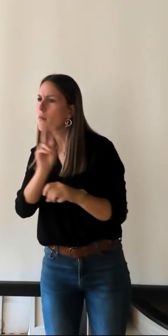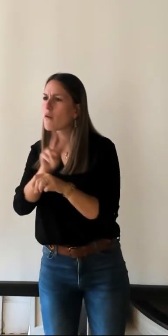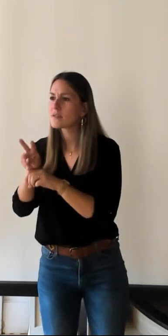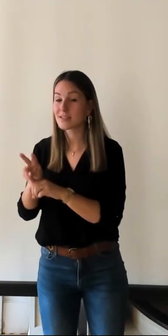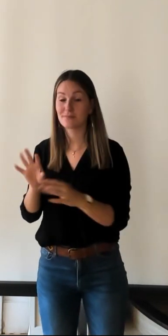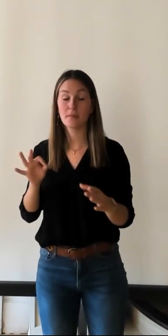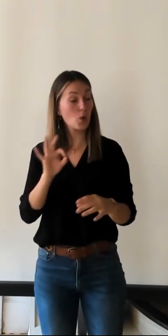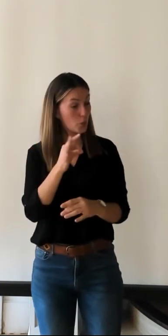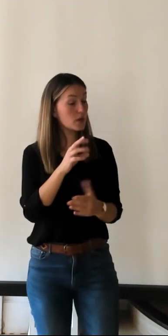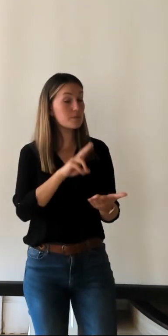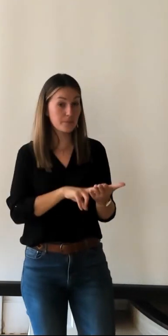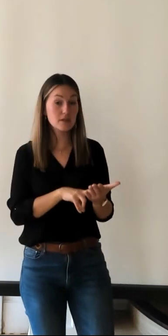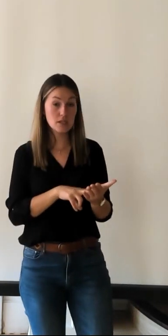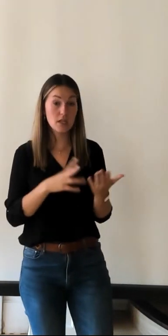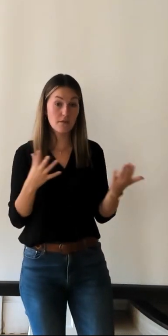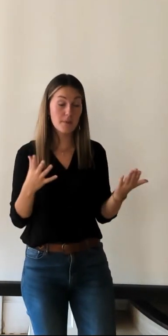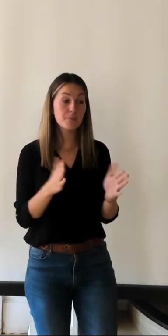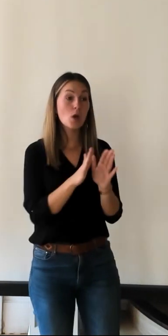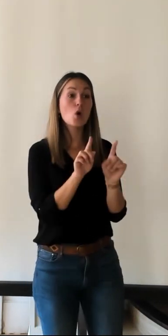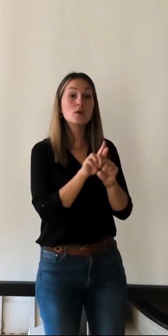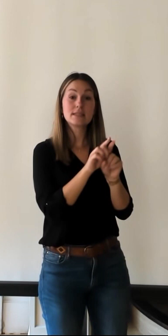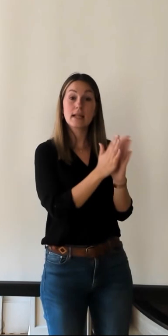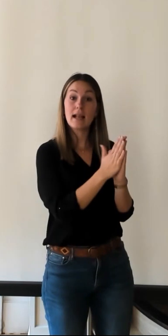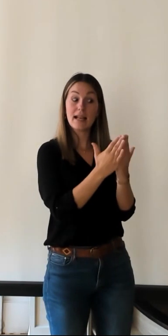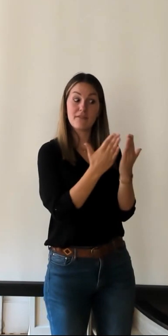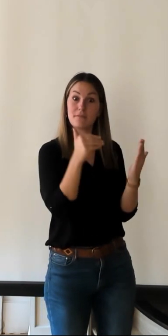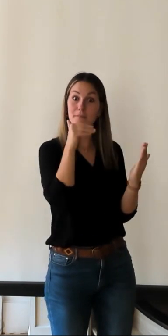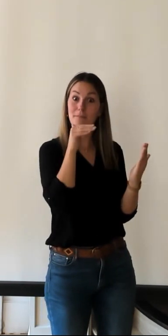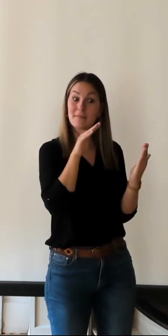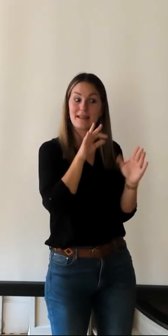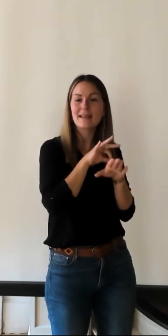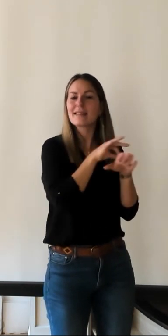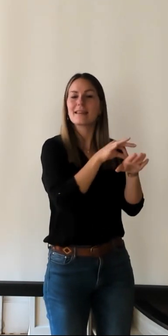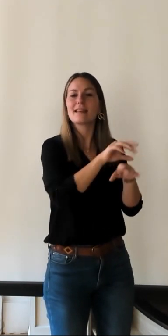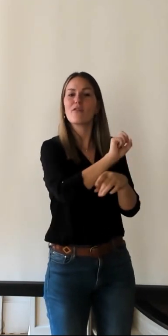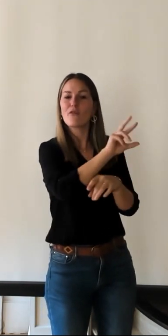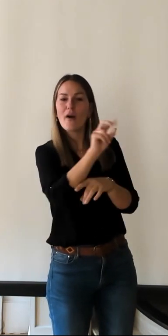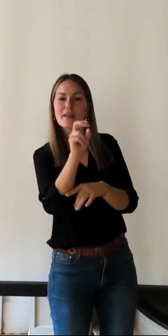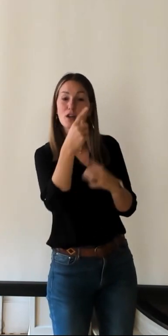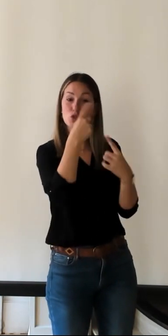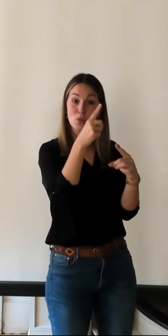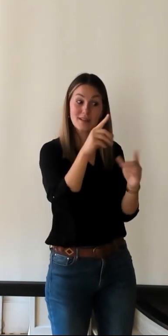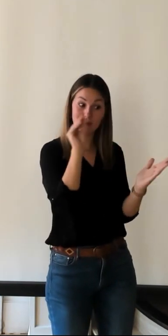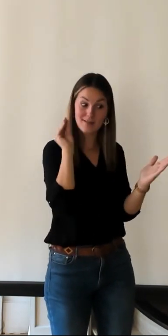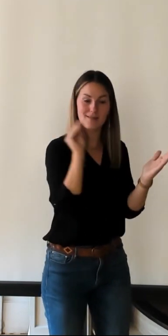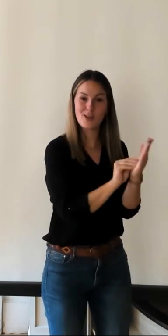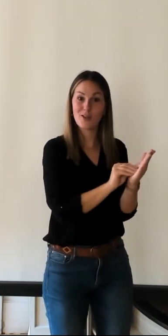après même dans les guides dans les guides de voyages du 19ème siècle enfin